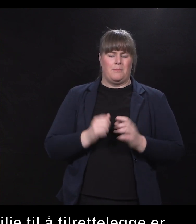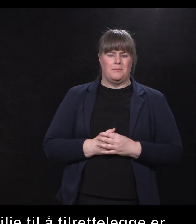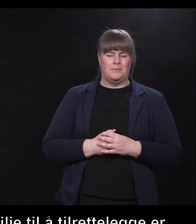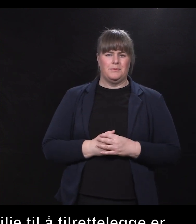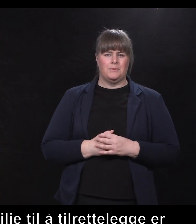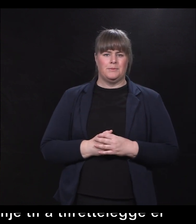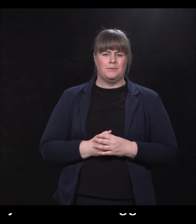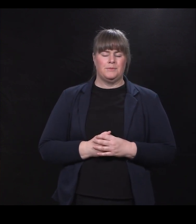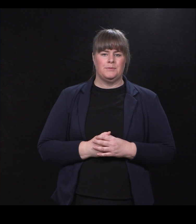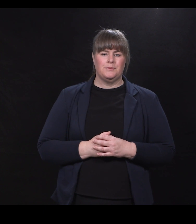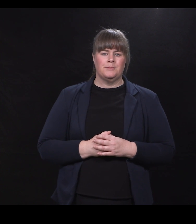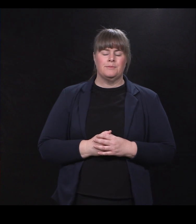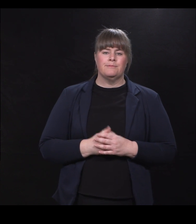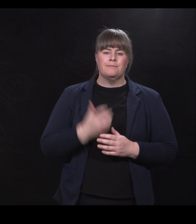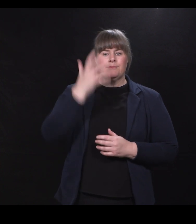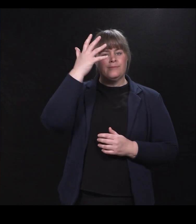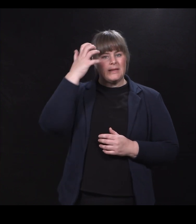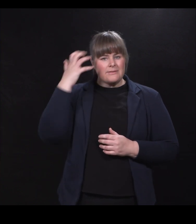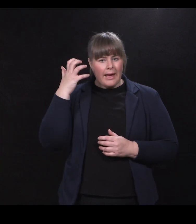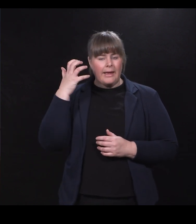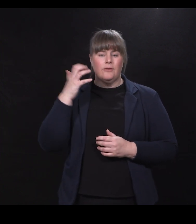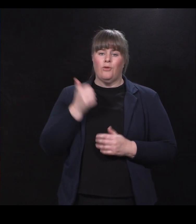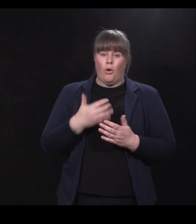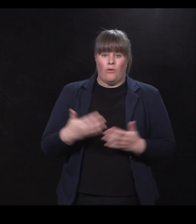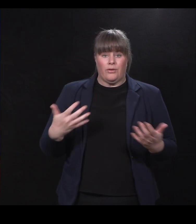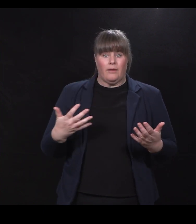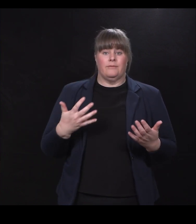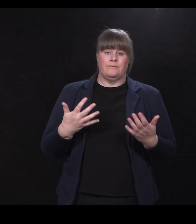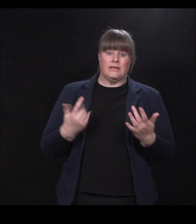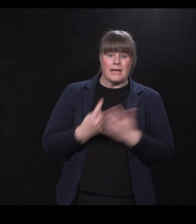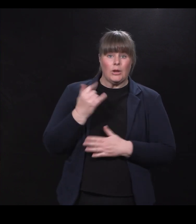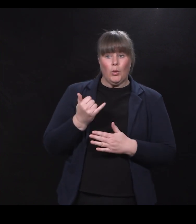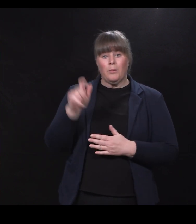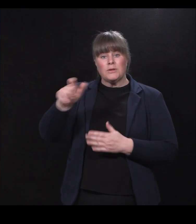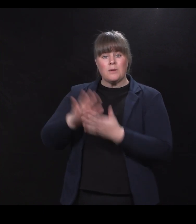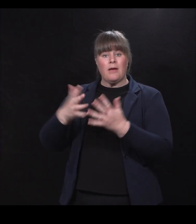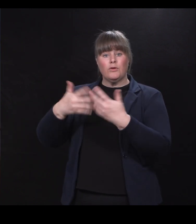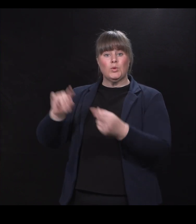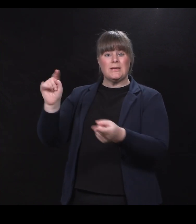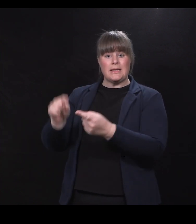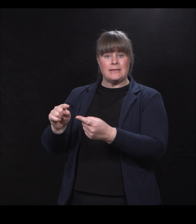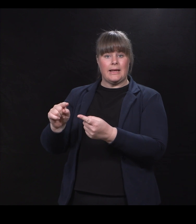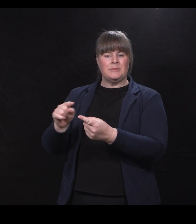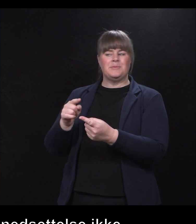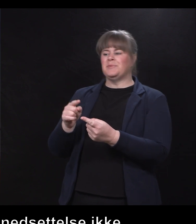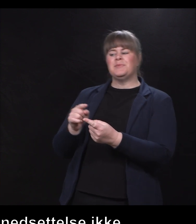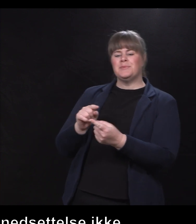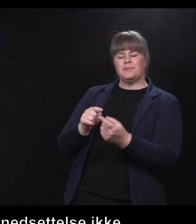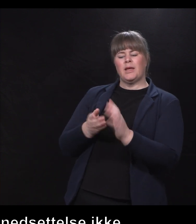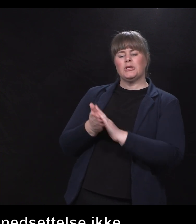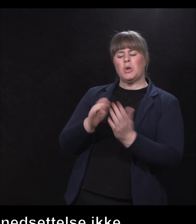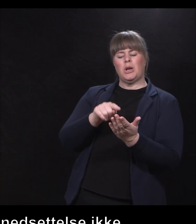Dessverre ser vi alt for ofte at personer med funksjonsnedsettelser ikke engang blir vurdert i søknadsboken.